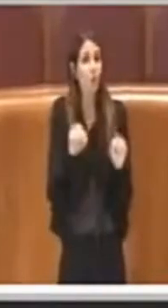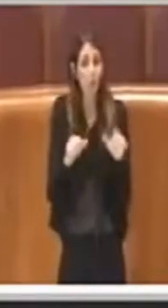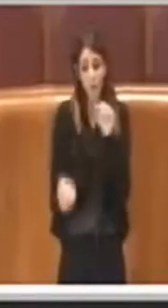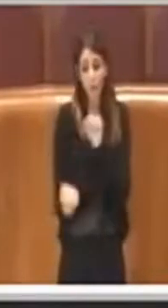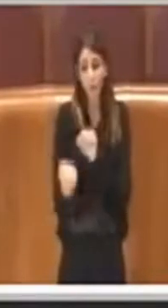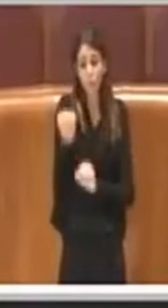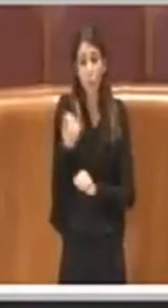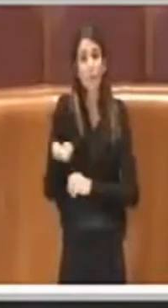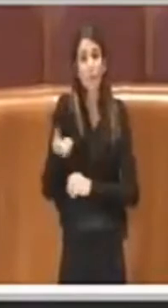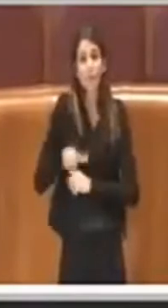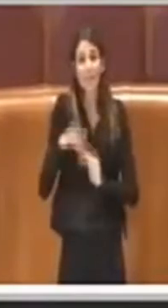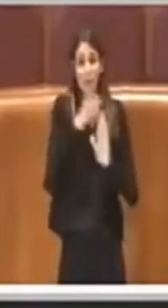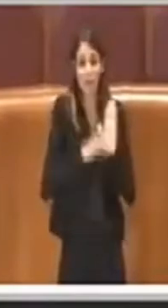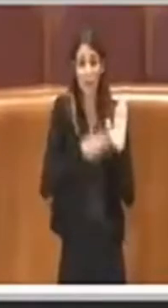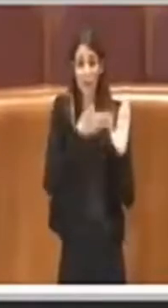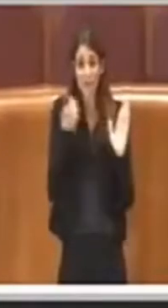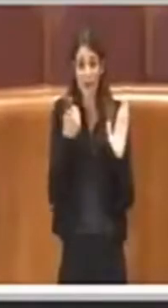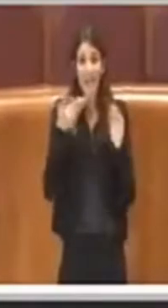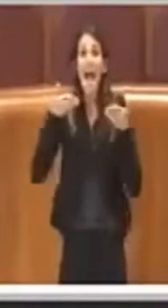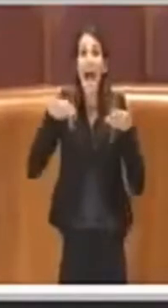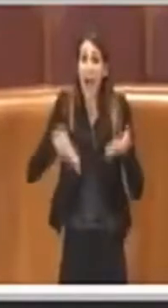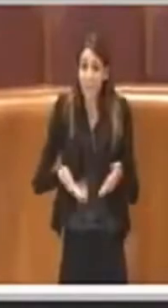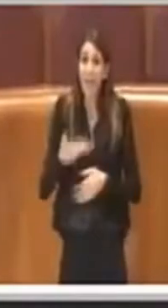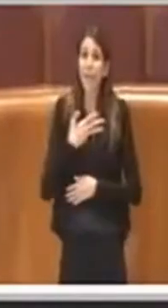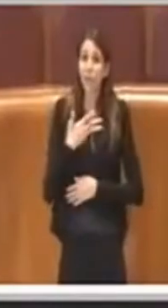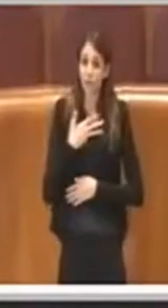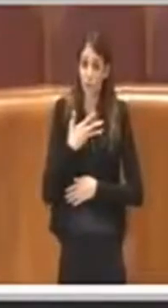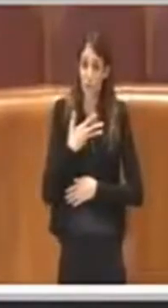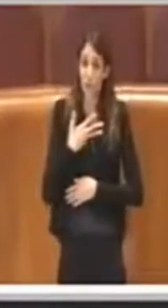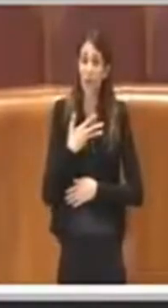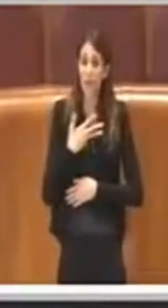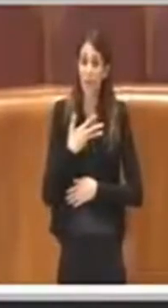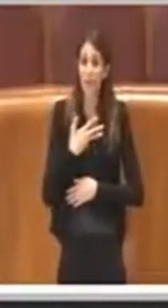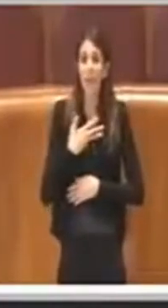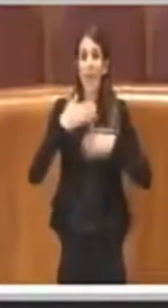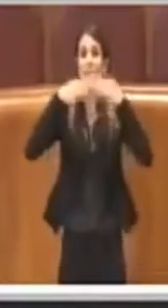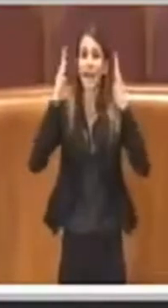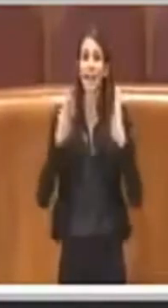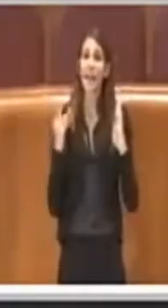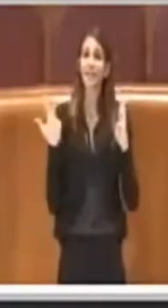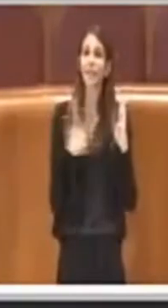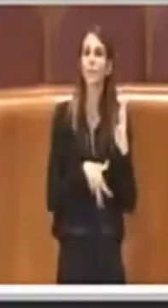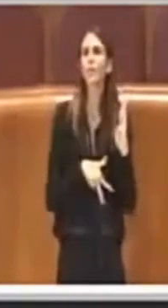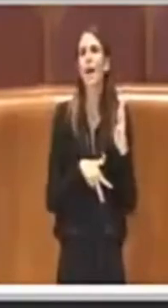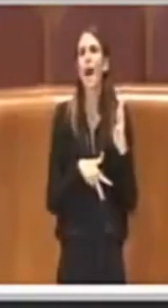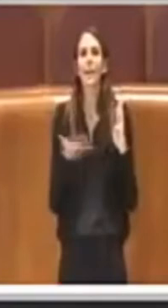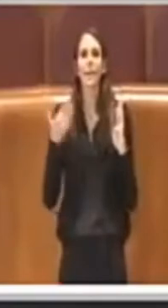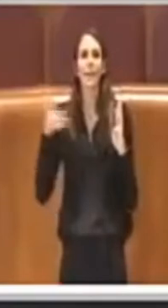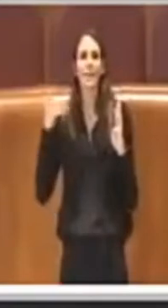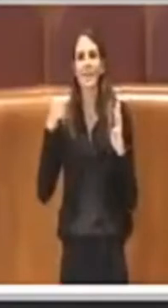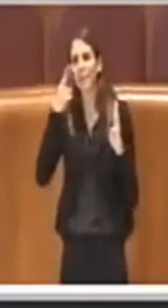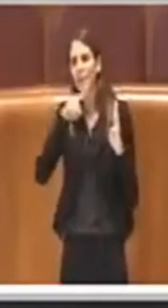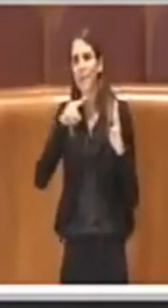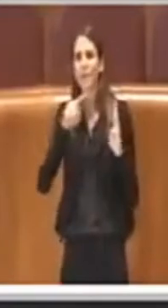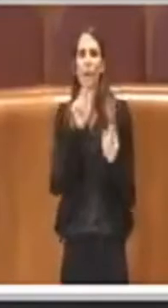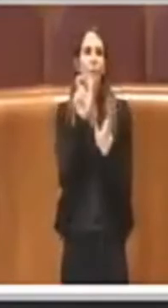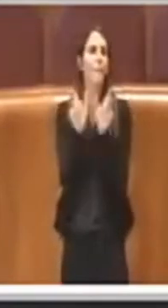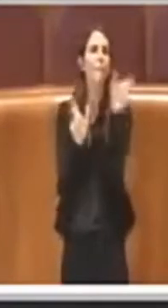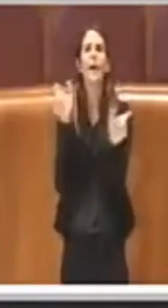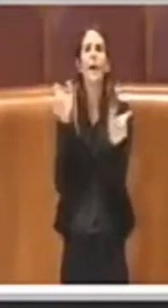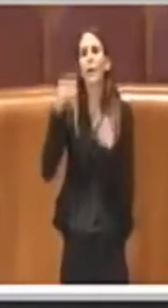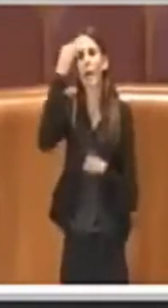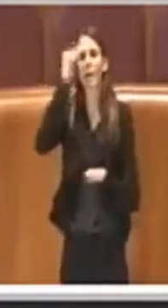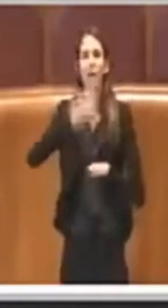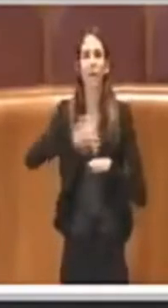fatto sì che l'housing fossero solo due belle paroline che ogni tanto apparivano all'interno di alcuni provvedimenti per dare ai